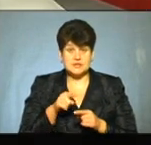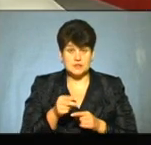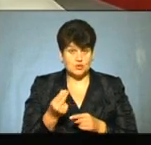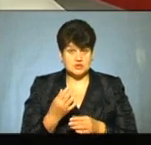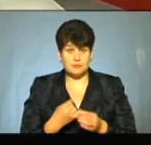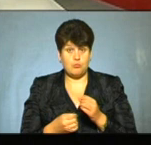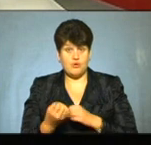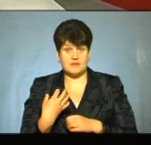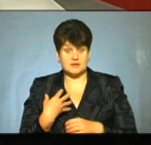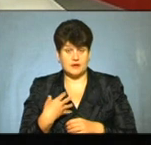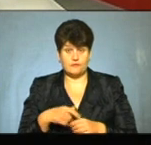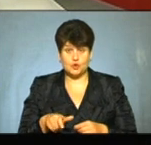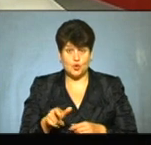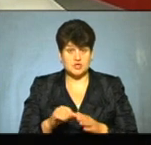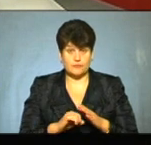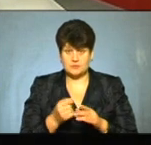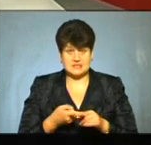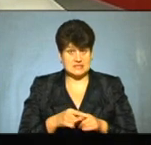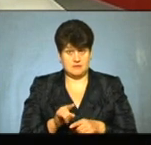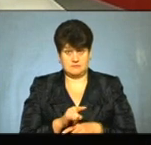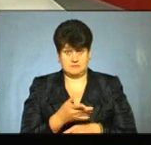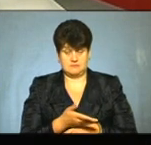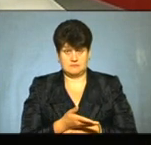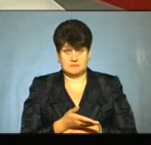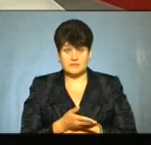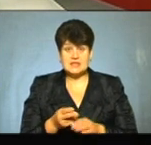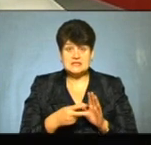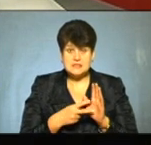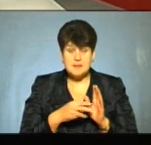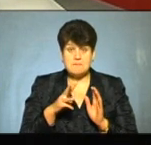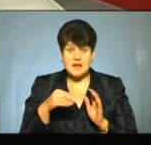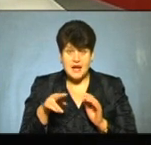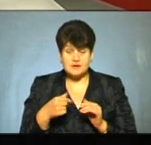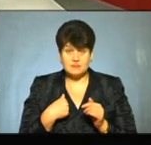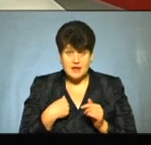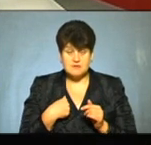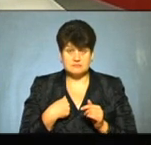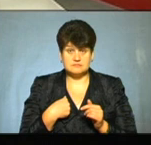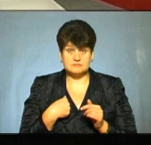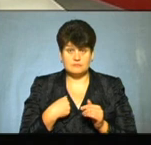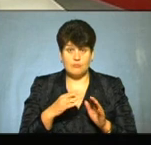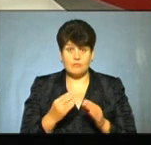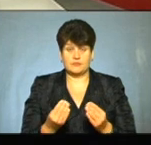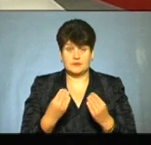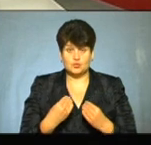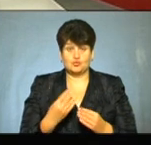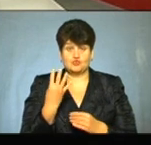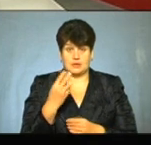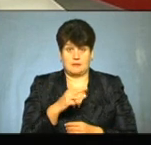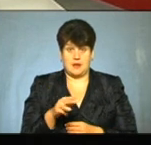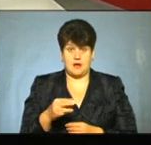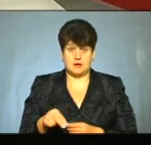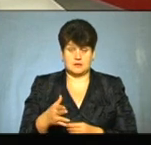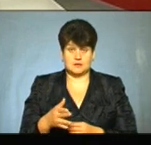гроші нам повертаєте назад, тридорожній фонд, бо це неправда. Нам за 7,7 мільярдів, теоретично, потрапить 4 мільярди.